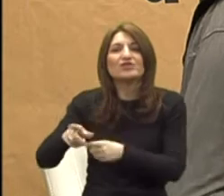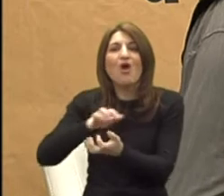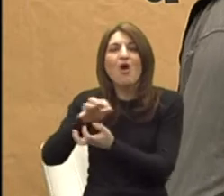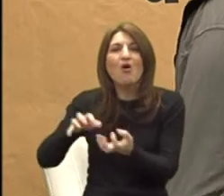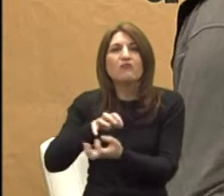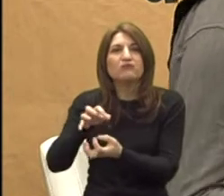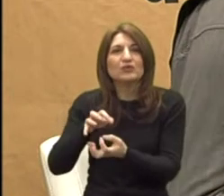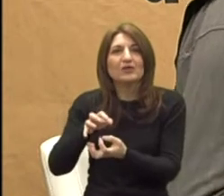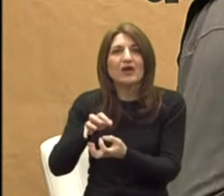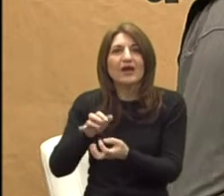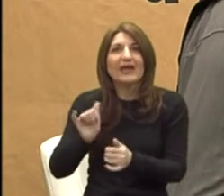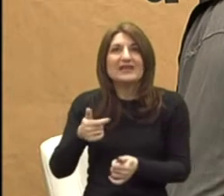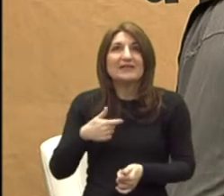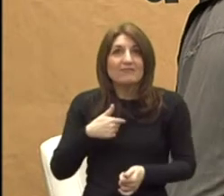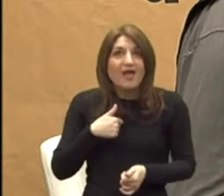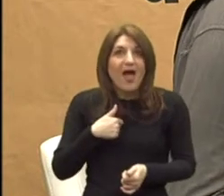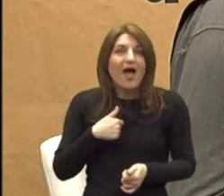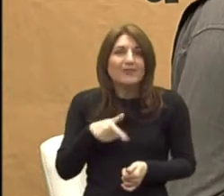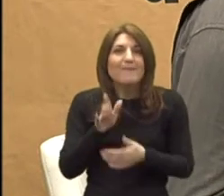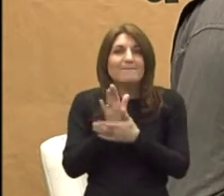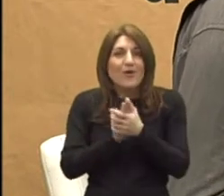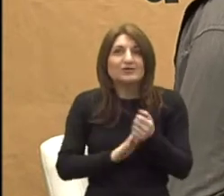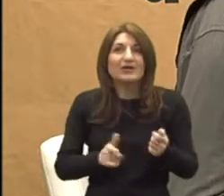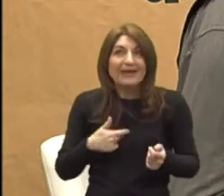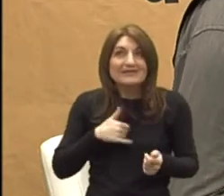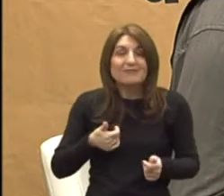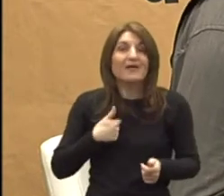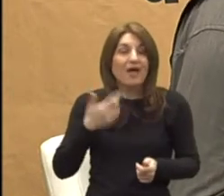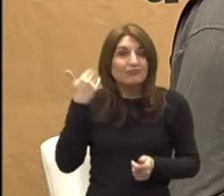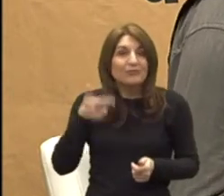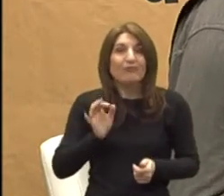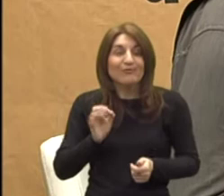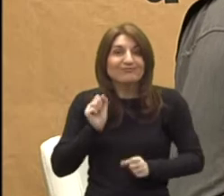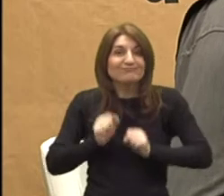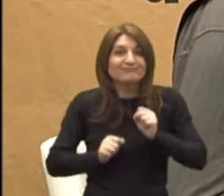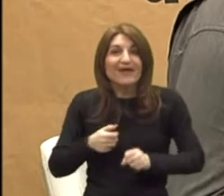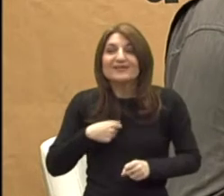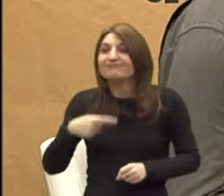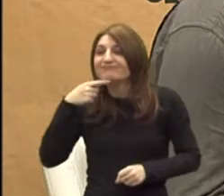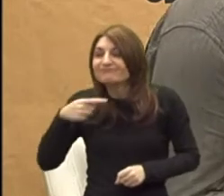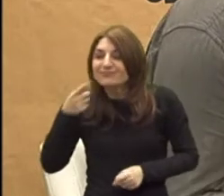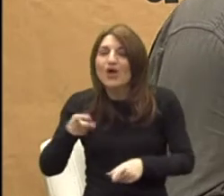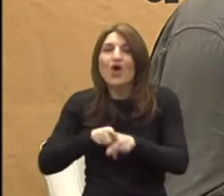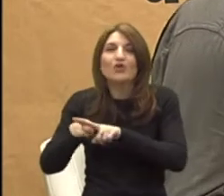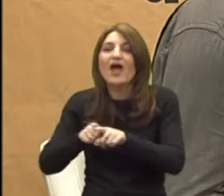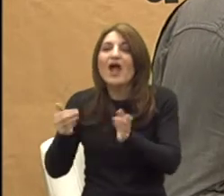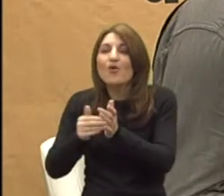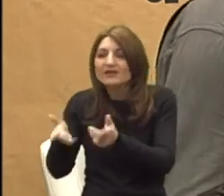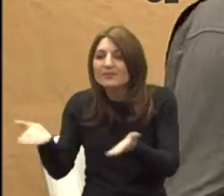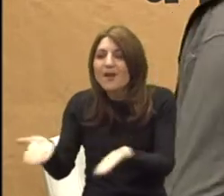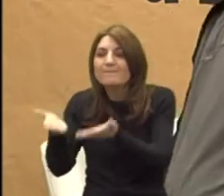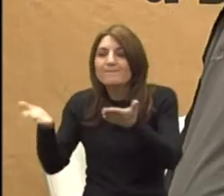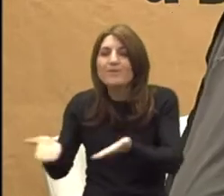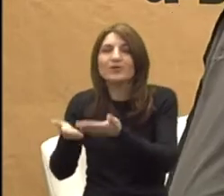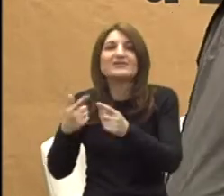to onda bila dobra podrška. Da li sam onda bio dovoljno kompetentan? Bio sam tada kompetentan toliko da mogu roditelju ukazati način kako poticati djete dok je djete